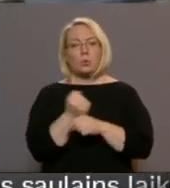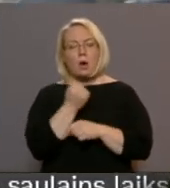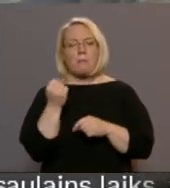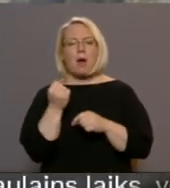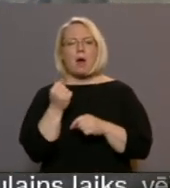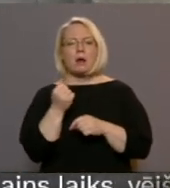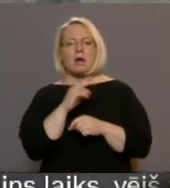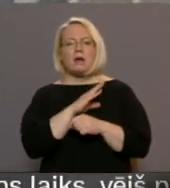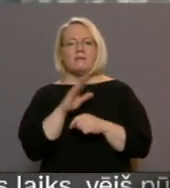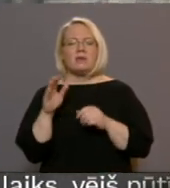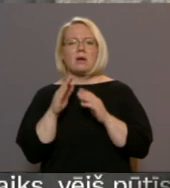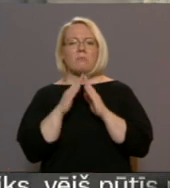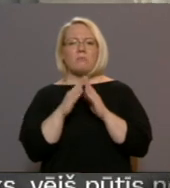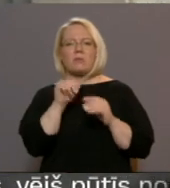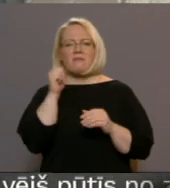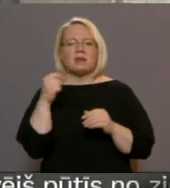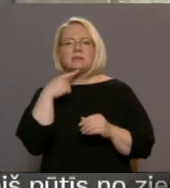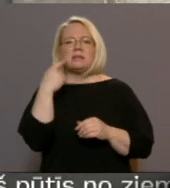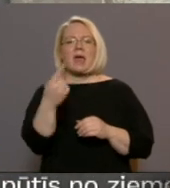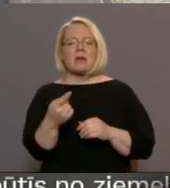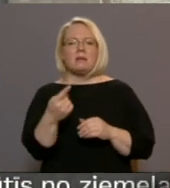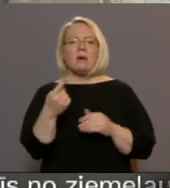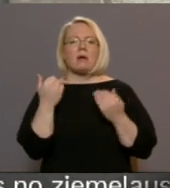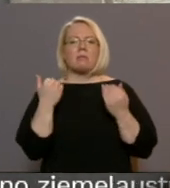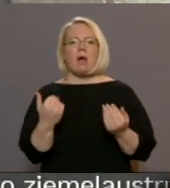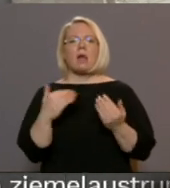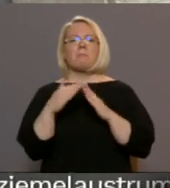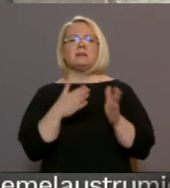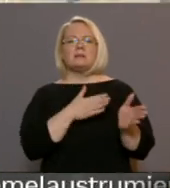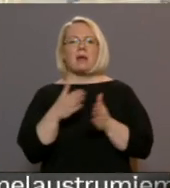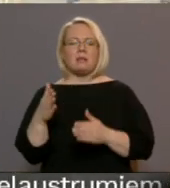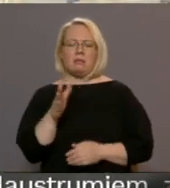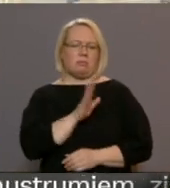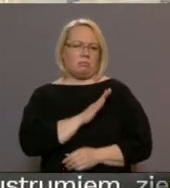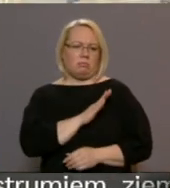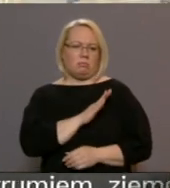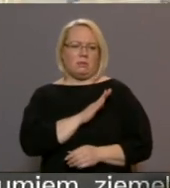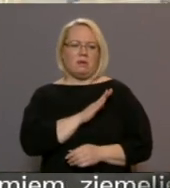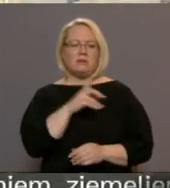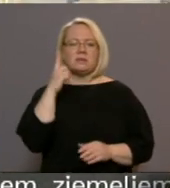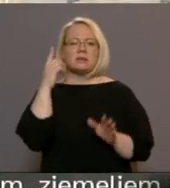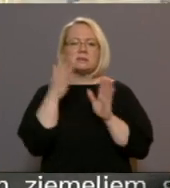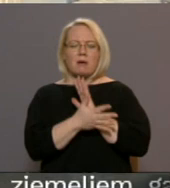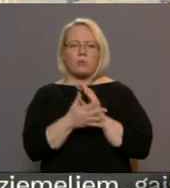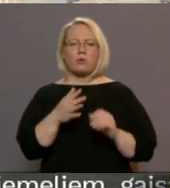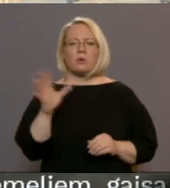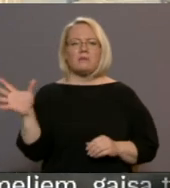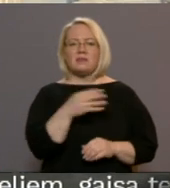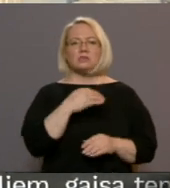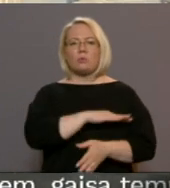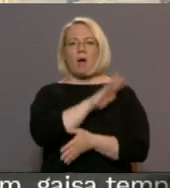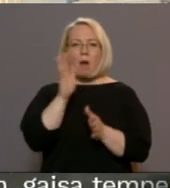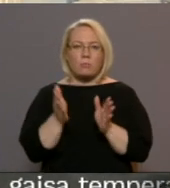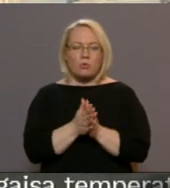mūža galā vistīcimāk nevarēšot teikt, ka tagad pilsts ir gatava. Apzinoties visu to apjomu un